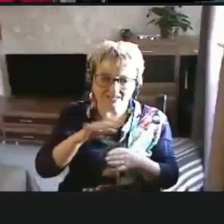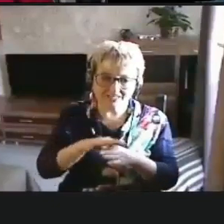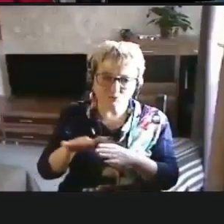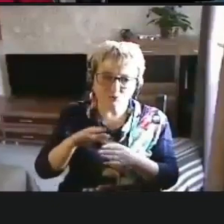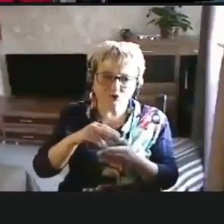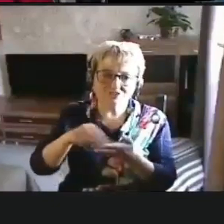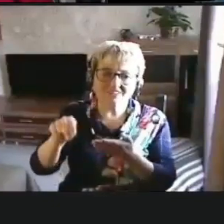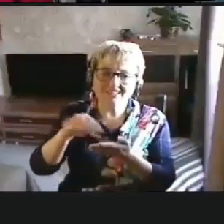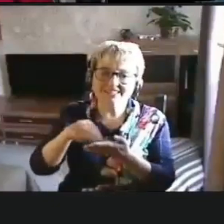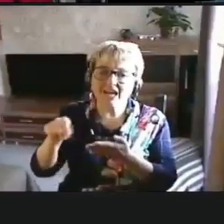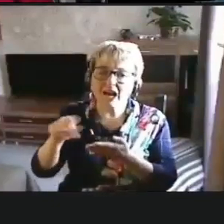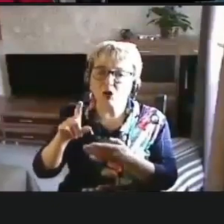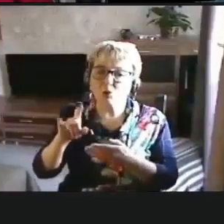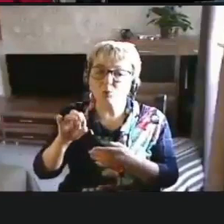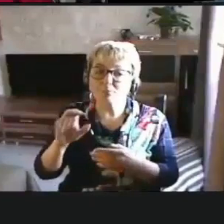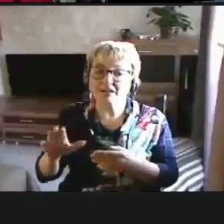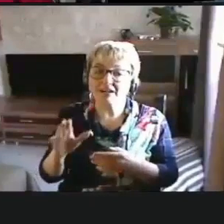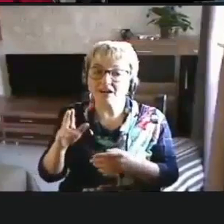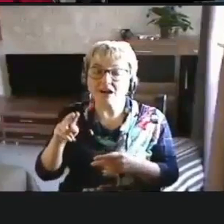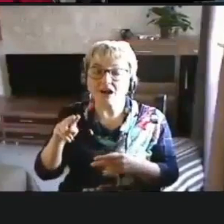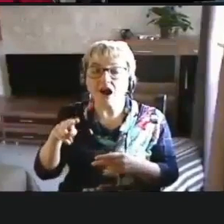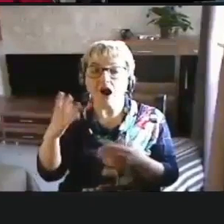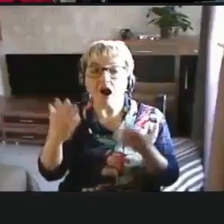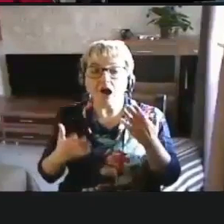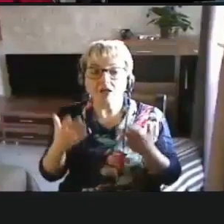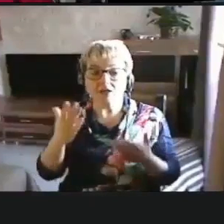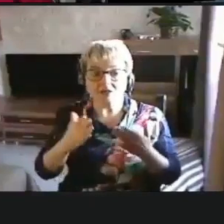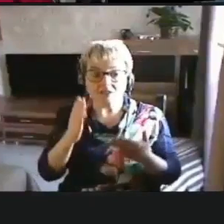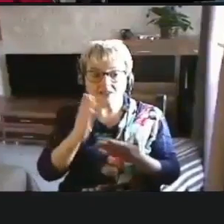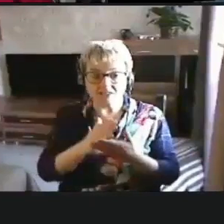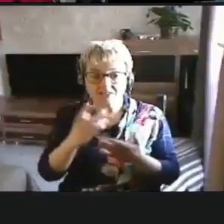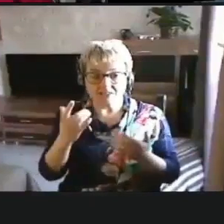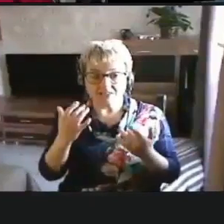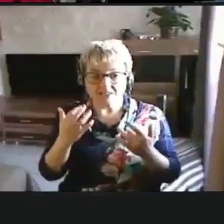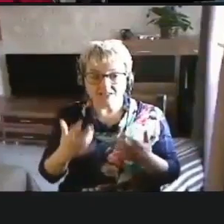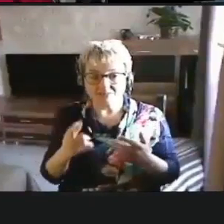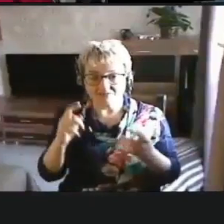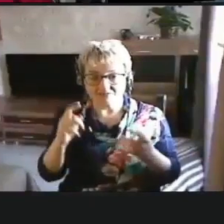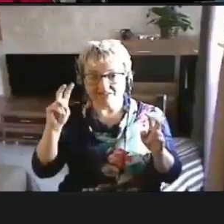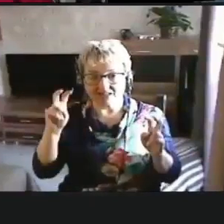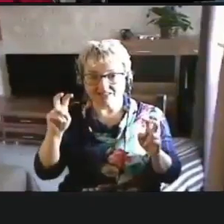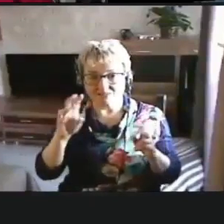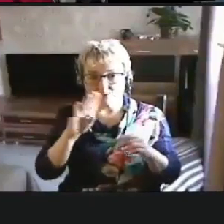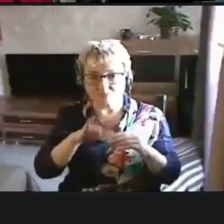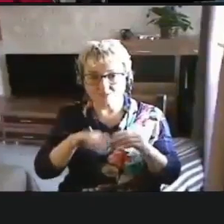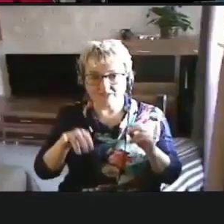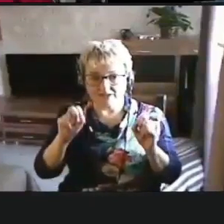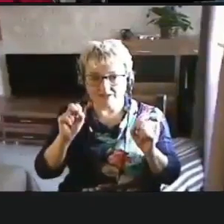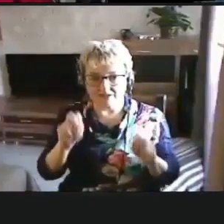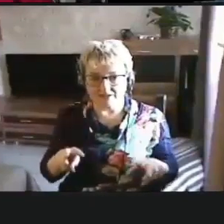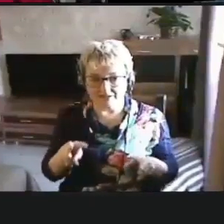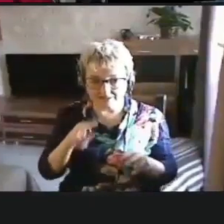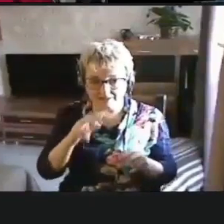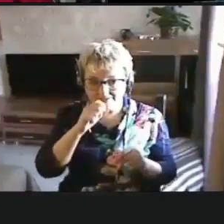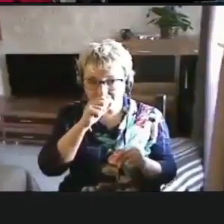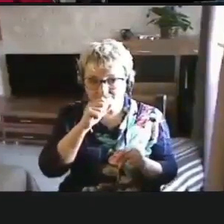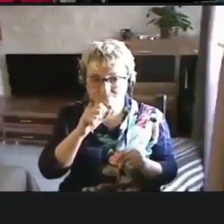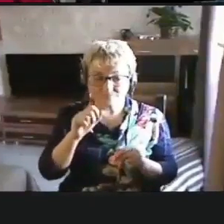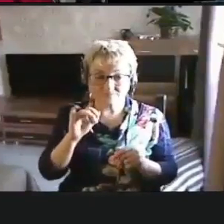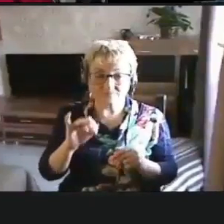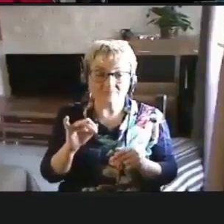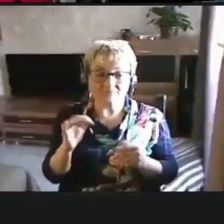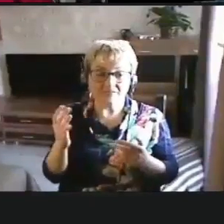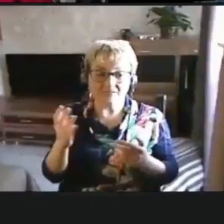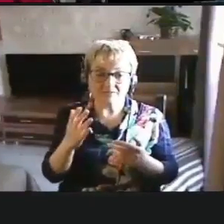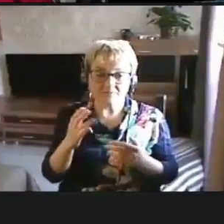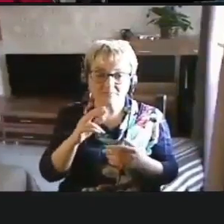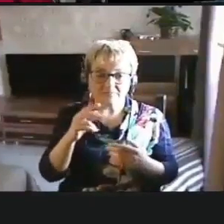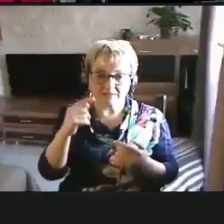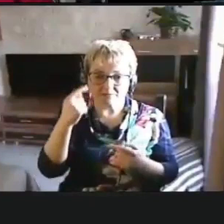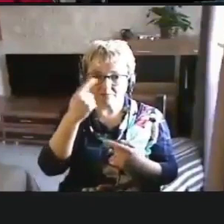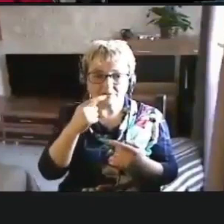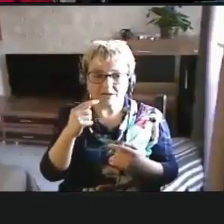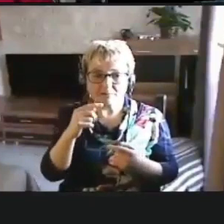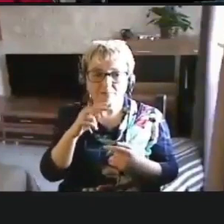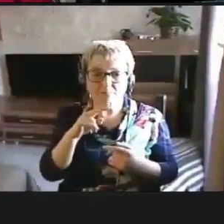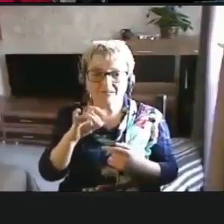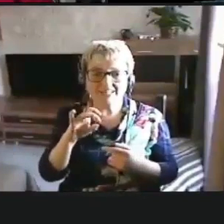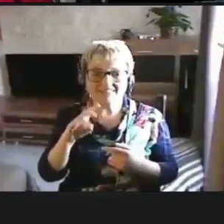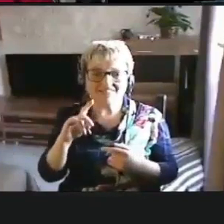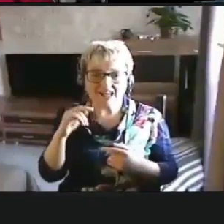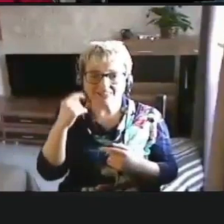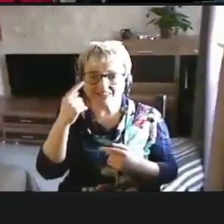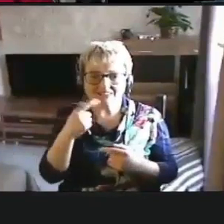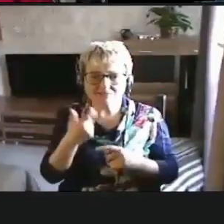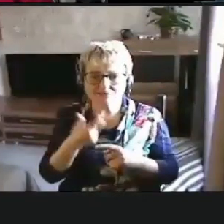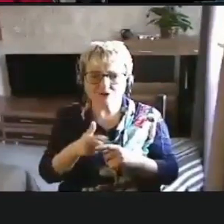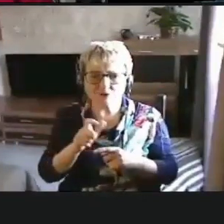закупок. Если есть требования на тему безопасности и приватности, и сейчас это